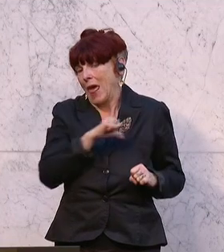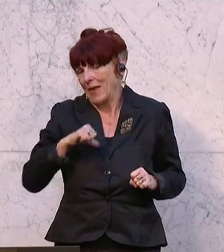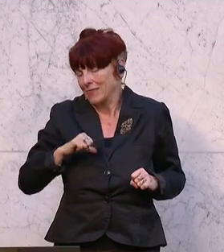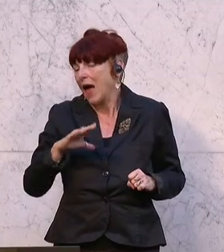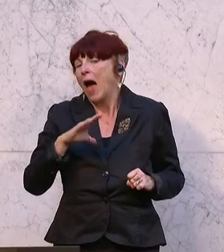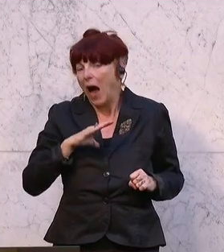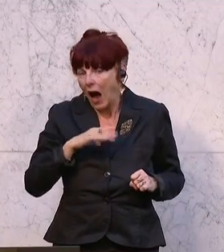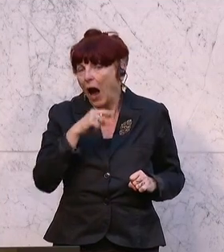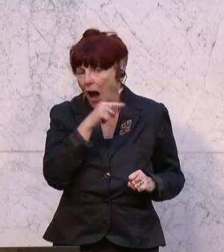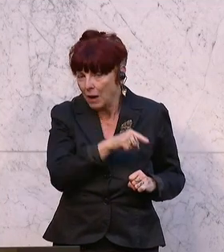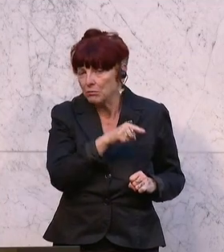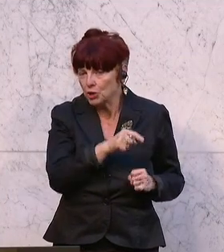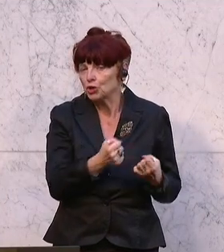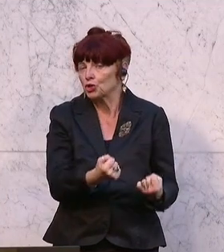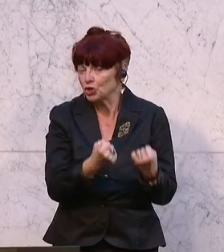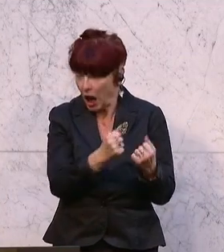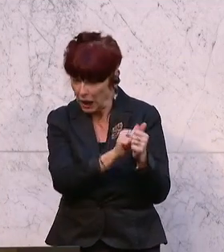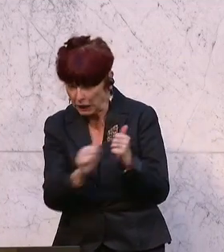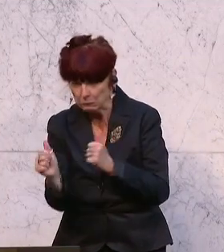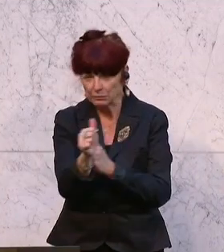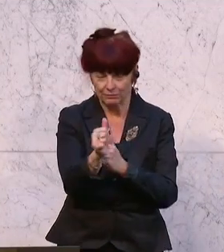Sozialdemokraten ganz, ganz vorn.